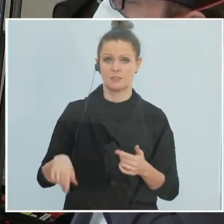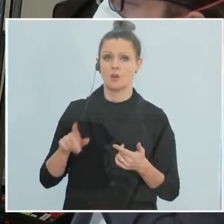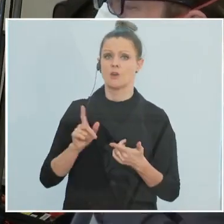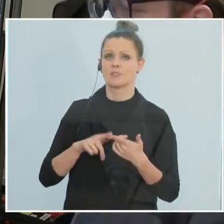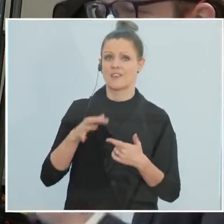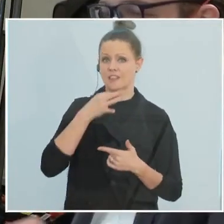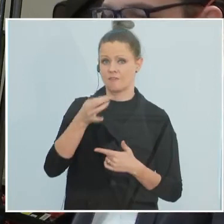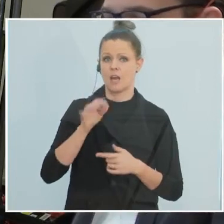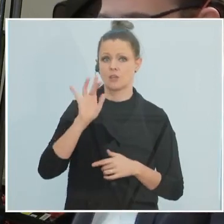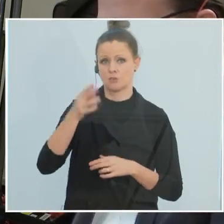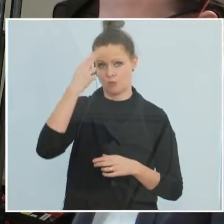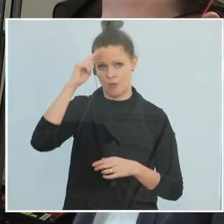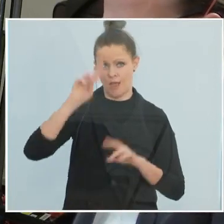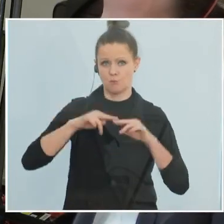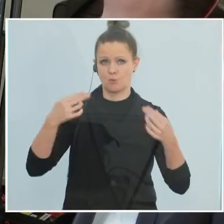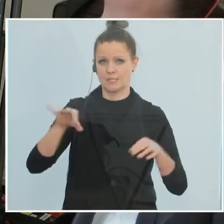Bundeskanzler.